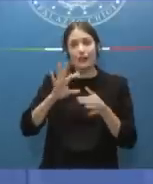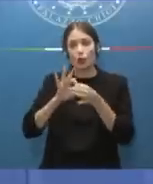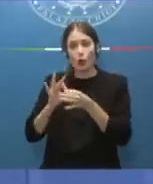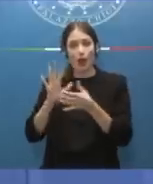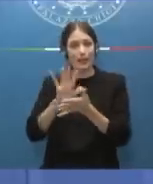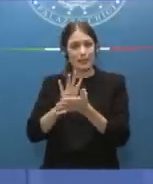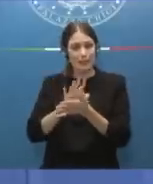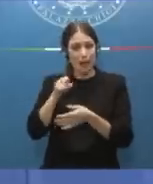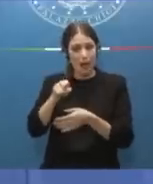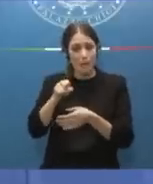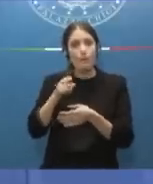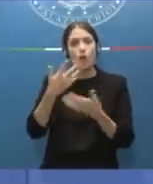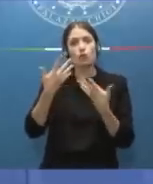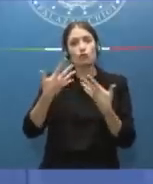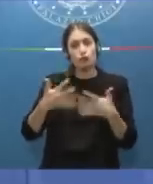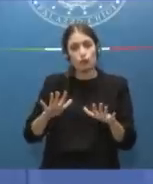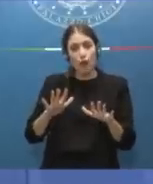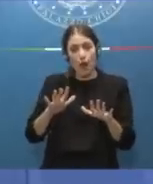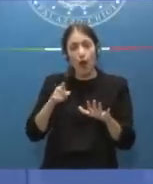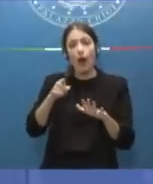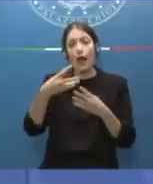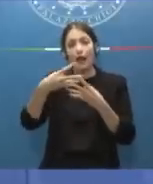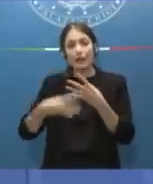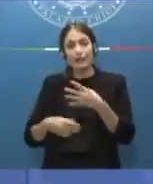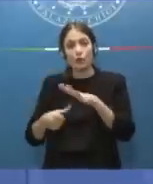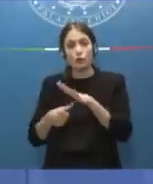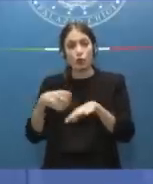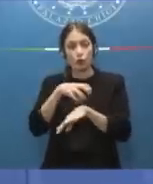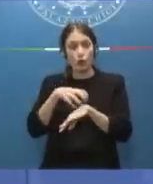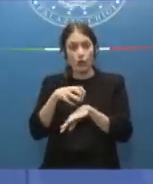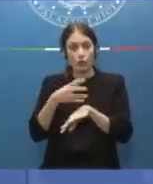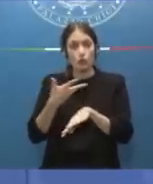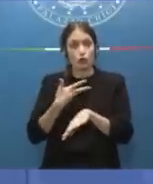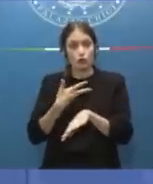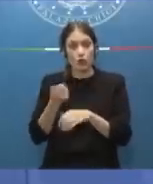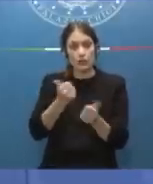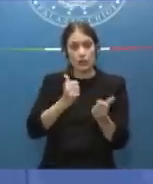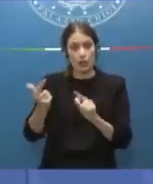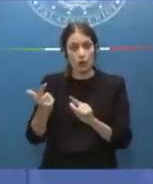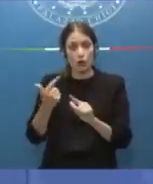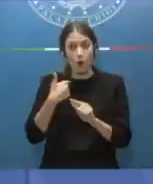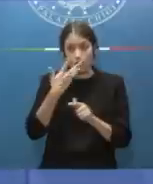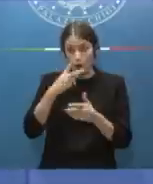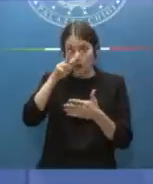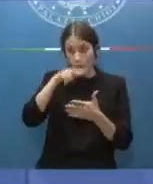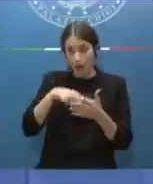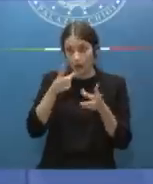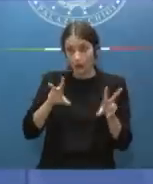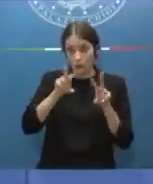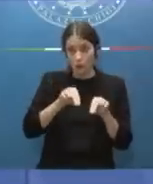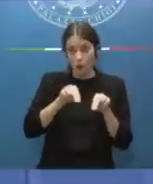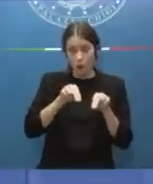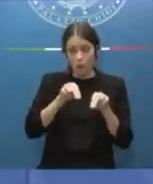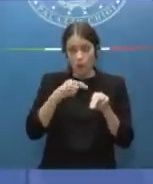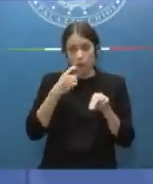abbiano già, la lista dei sottosegretari. Non so se voi vi aspettiate, diciamo, che io la rilegga. Se volete ve la